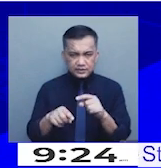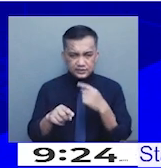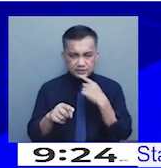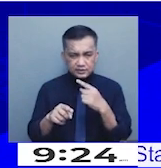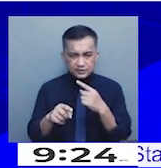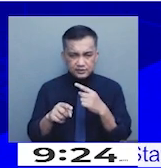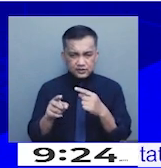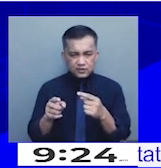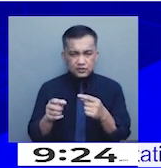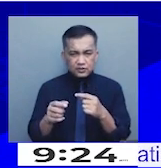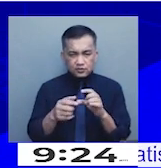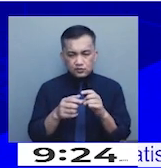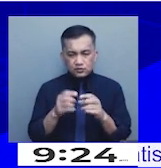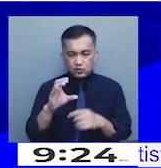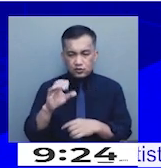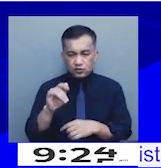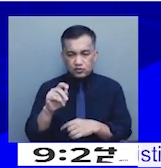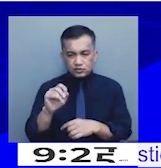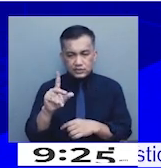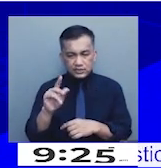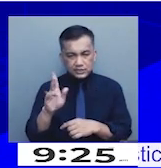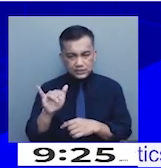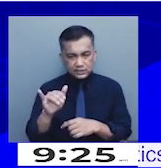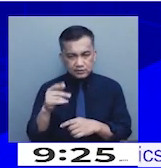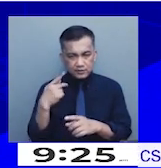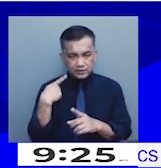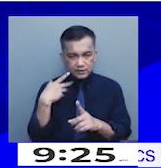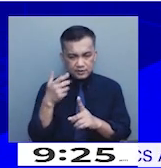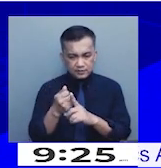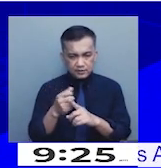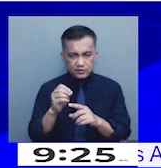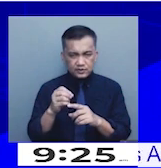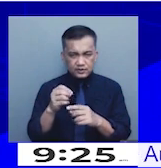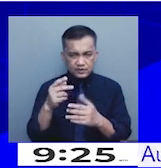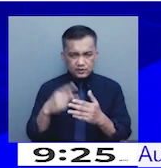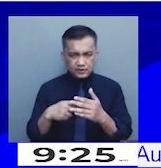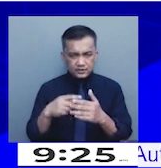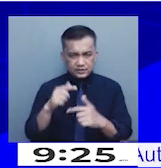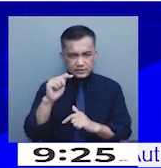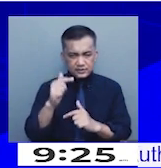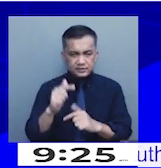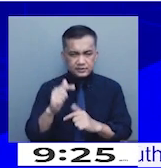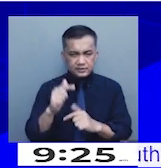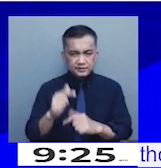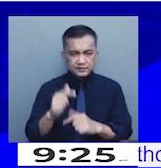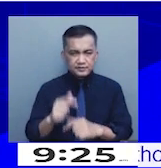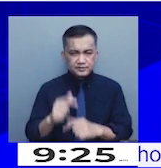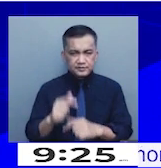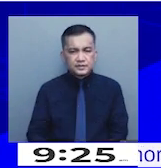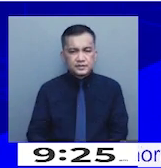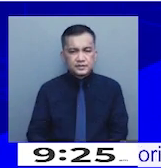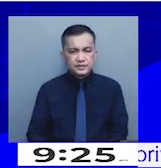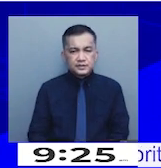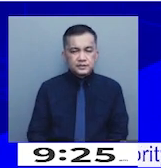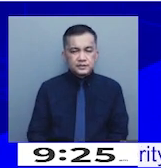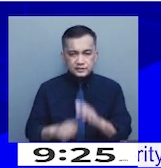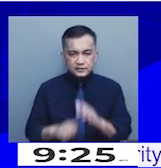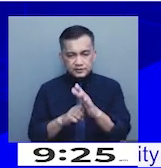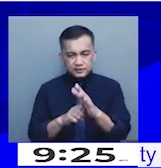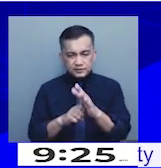mayroon talagang effect kung wala yung price cap. For example, I suppose this is a research question that